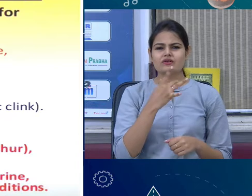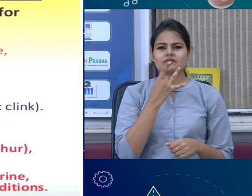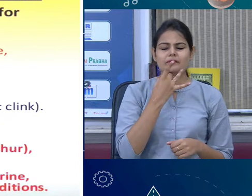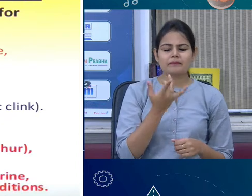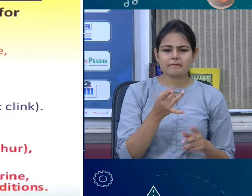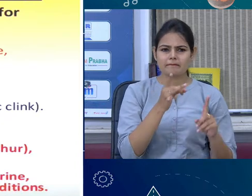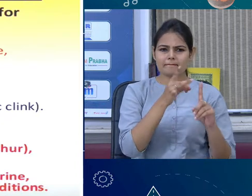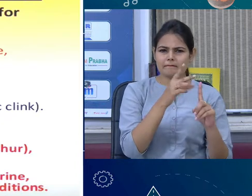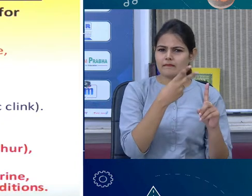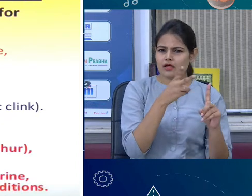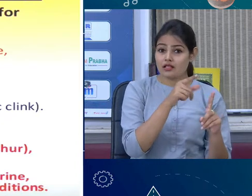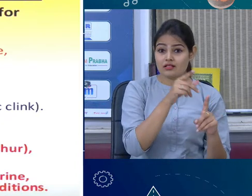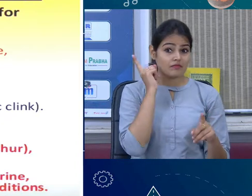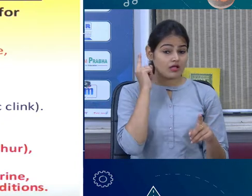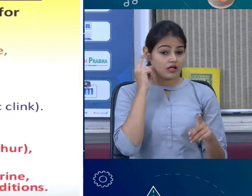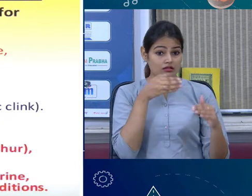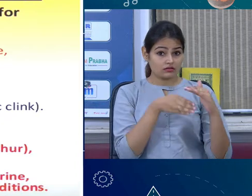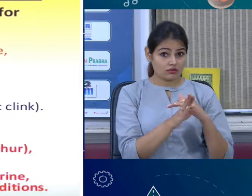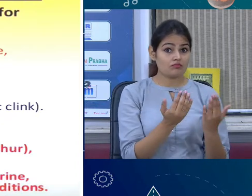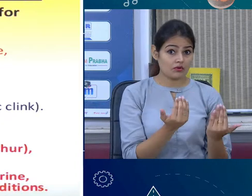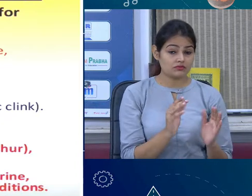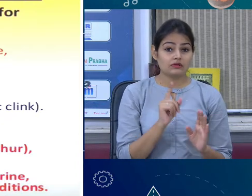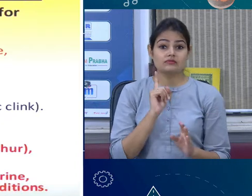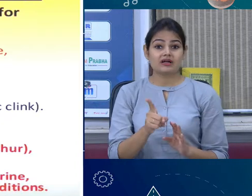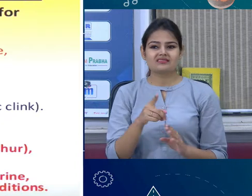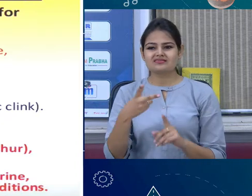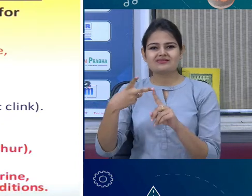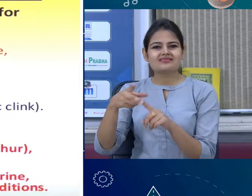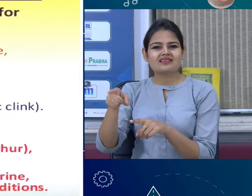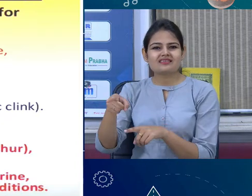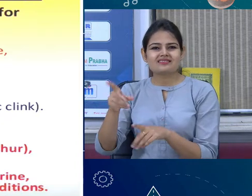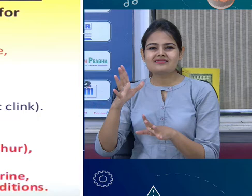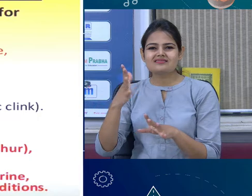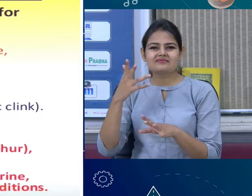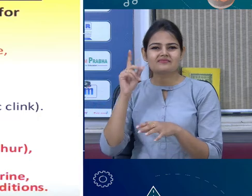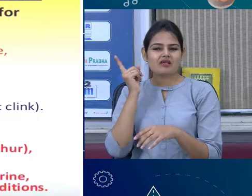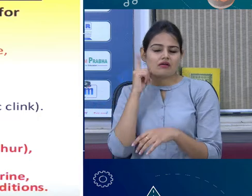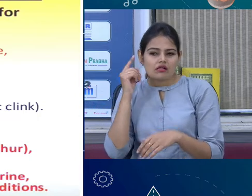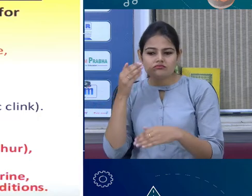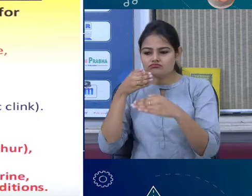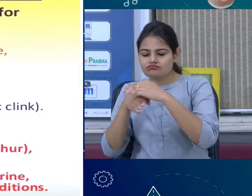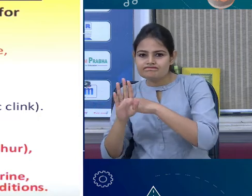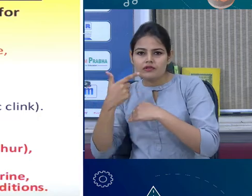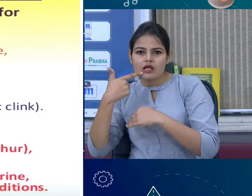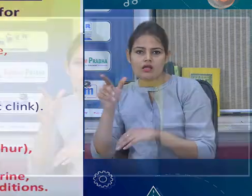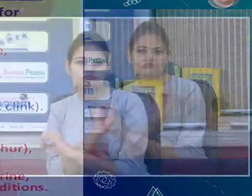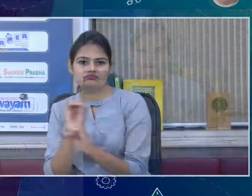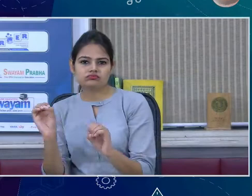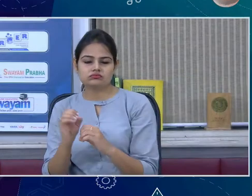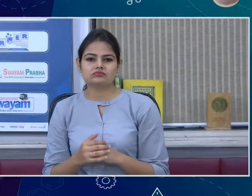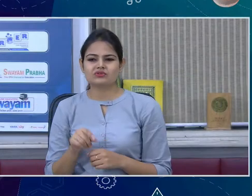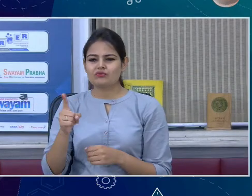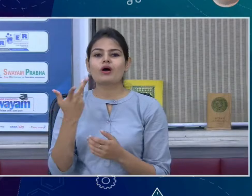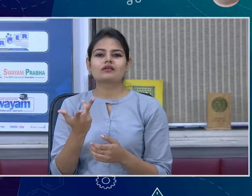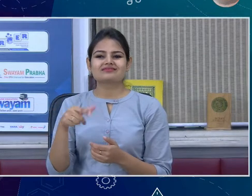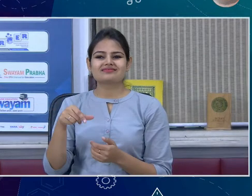the 12 of these non-metals are in a solid form we have 11 which exist in the gaseous form and only